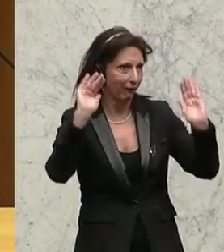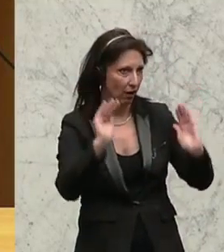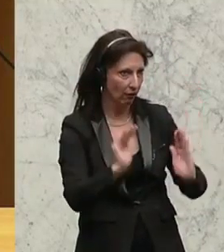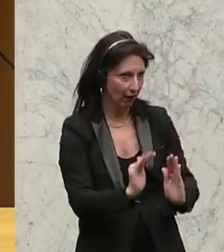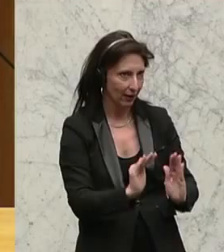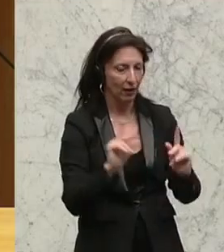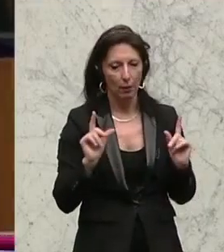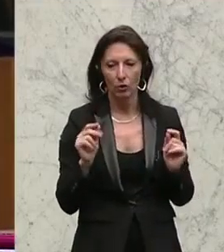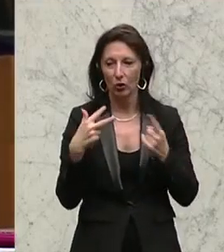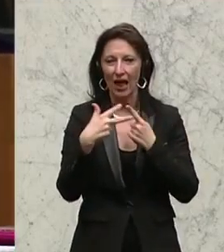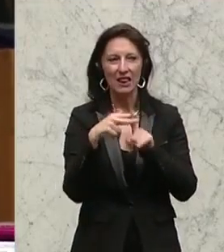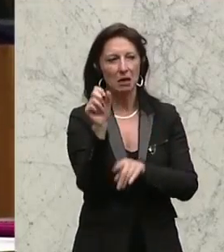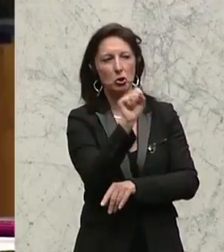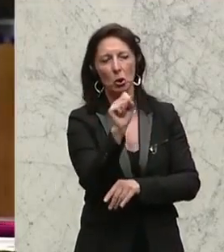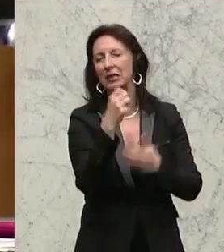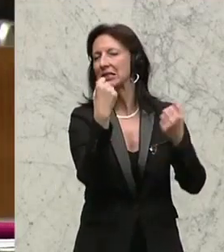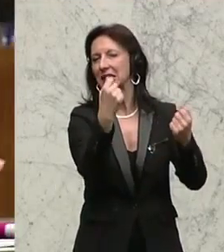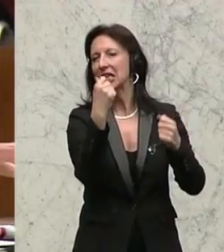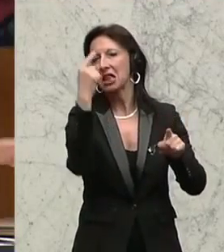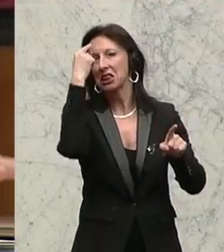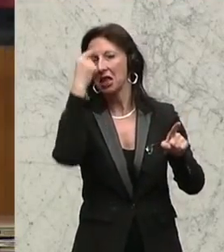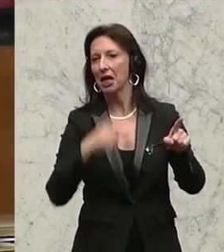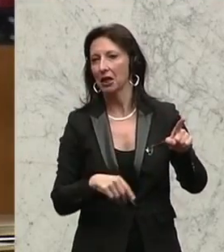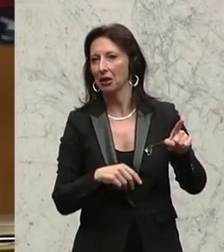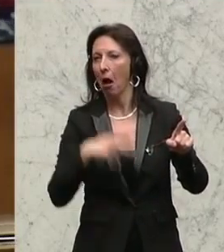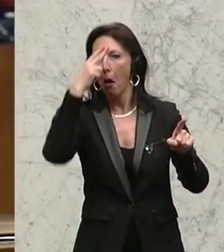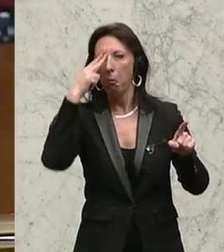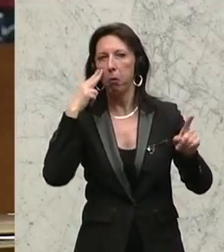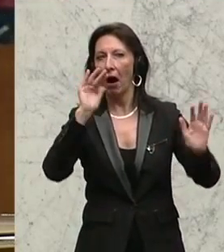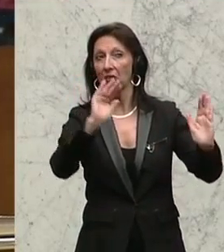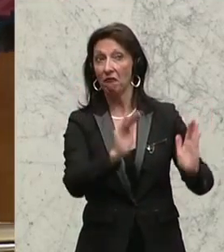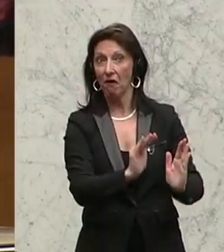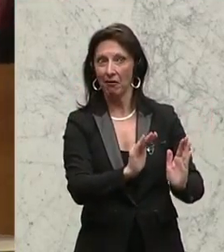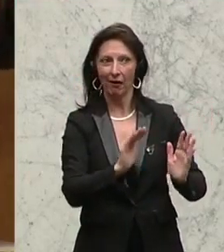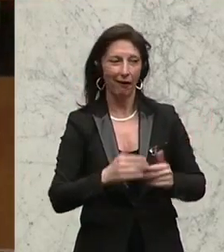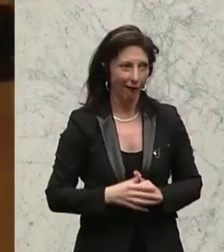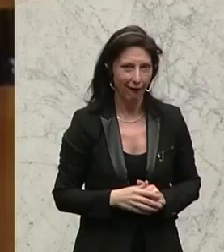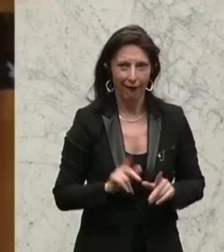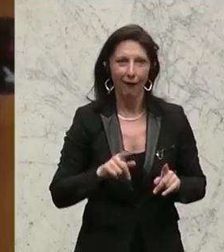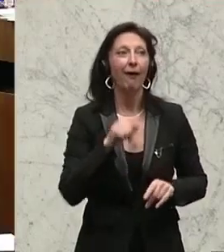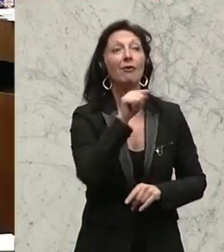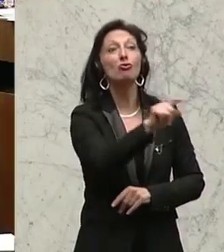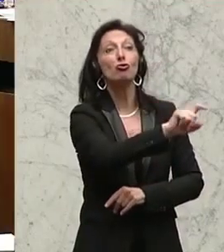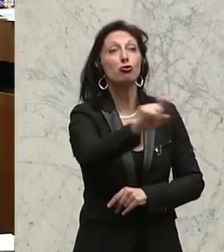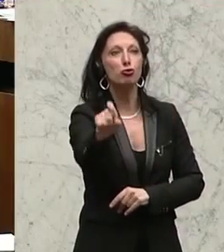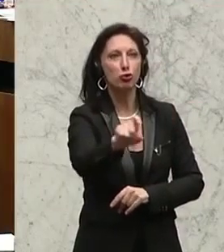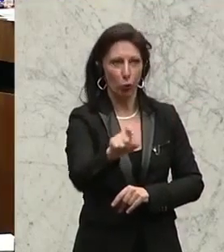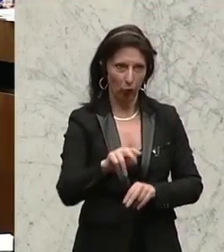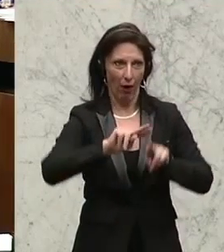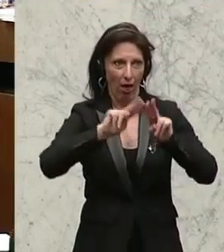Stronach würde hier sofort den Schluss ziehen, dass natürlich die Abnahme der Piraten für die Erderwärmung verantwortlich sind.